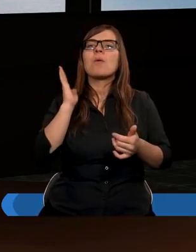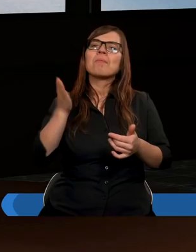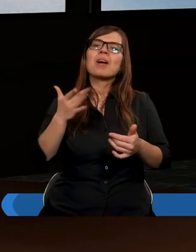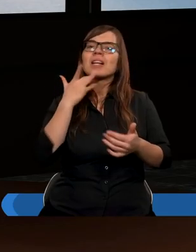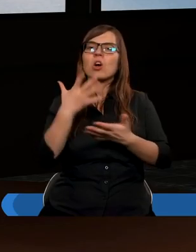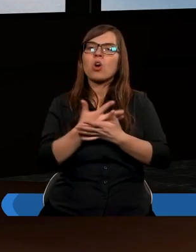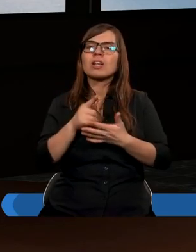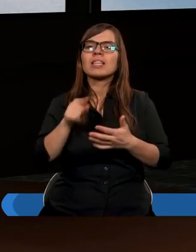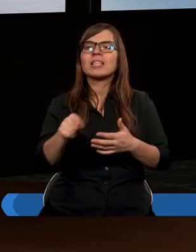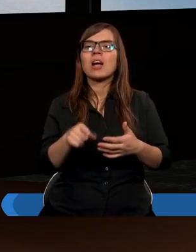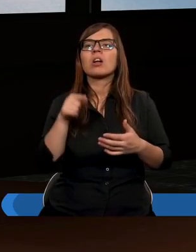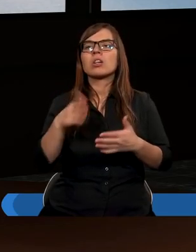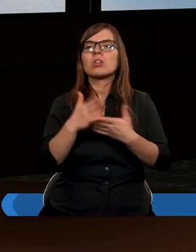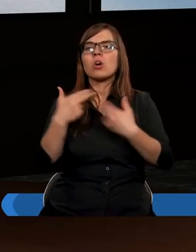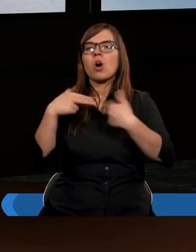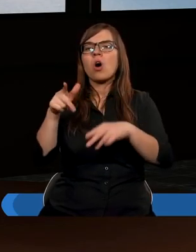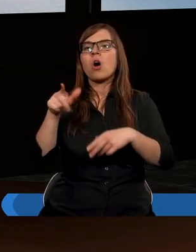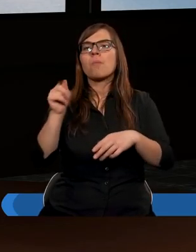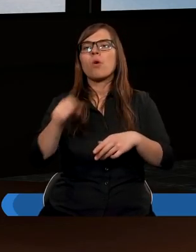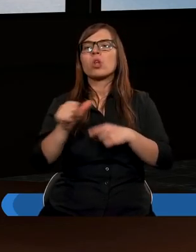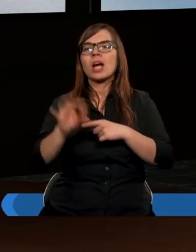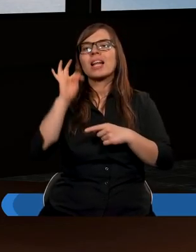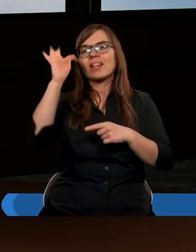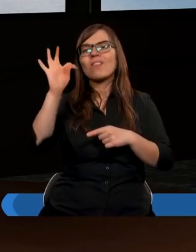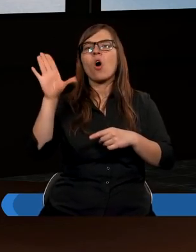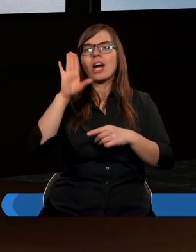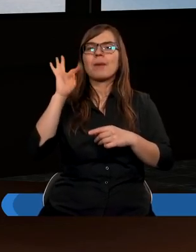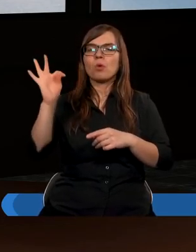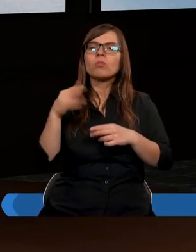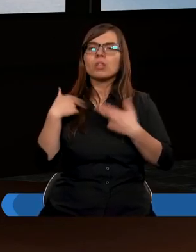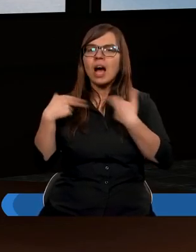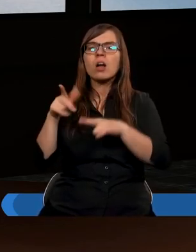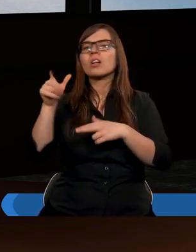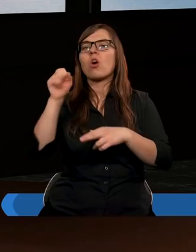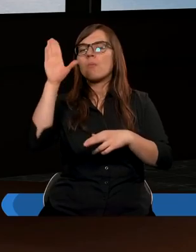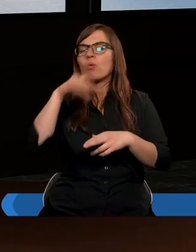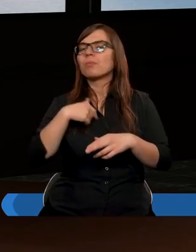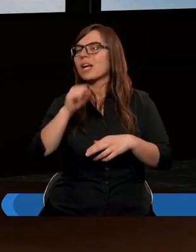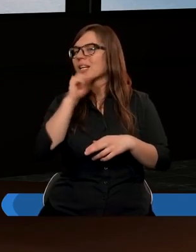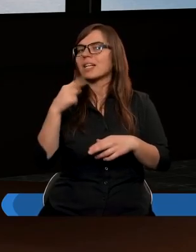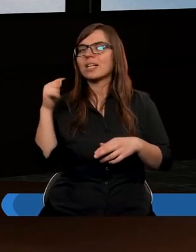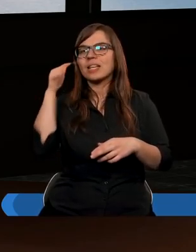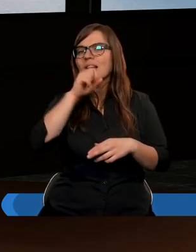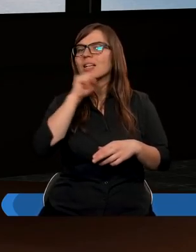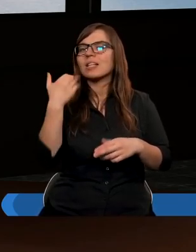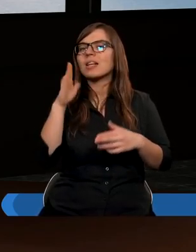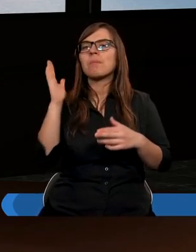miała korzyści z tego, tylko oddaję, bo to jest Twoje, to wtedy Pan Bóg nigdy mnie nie zawiedzi i On nigdy nie będzie funkcjonował, że